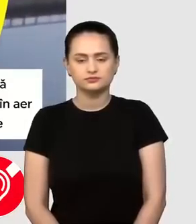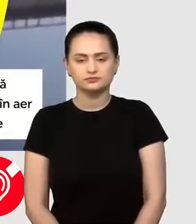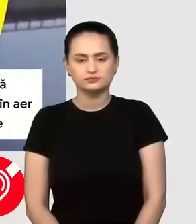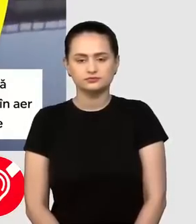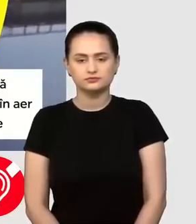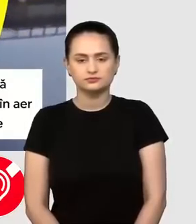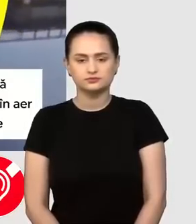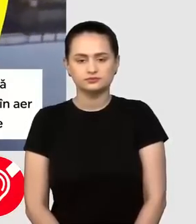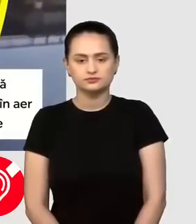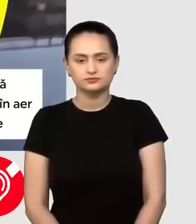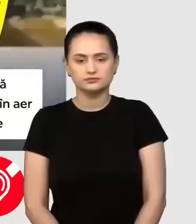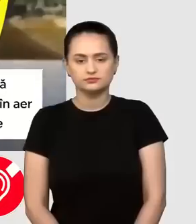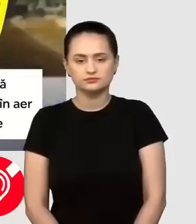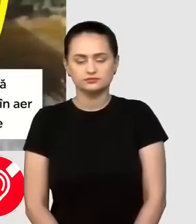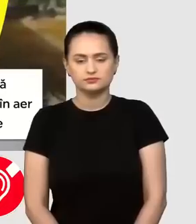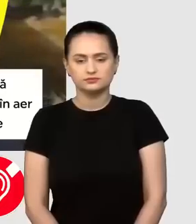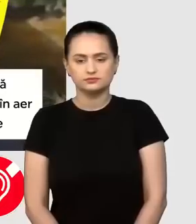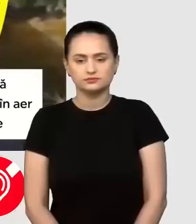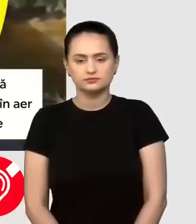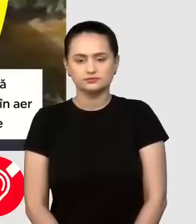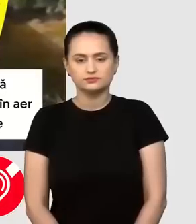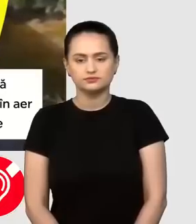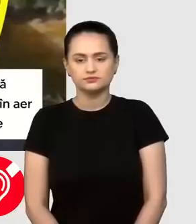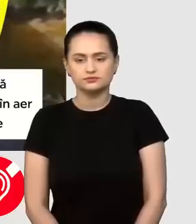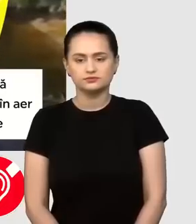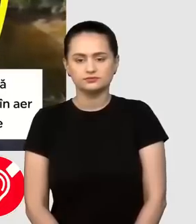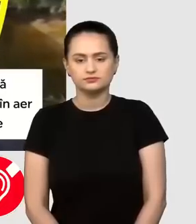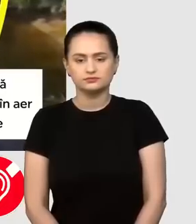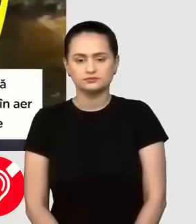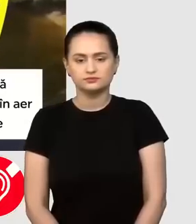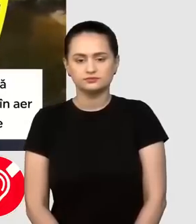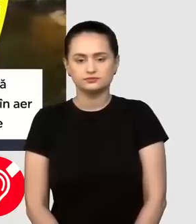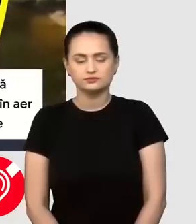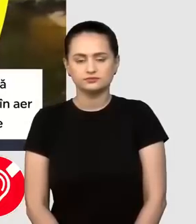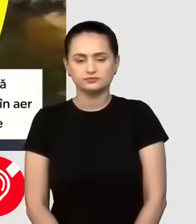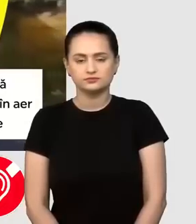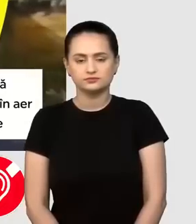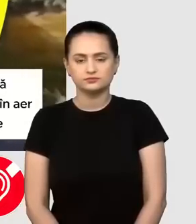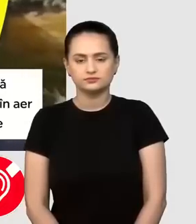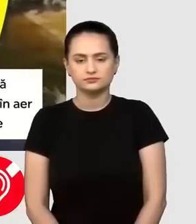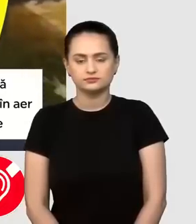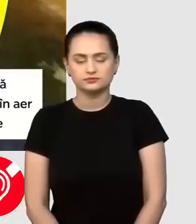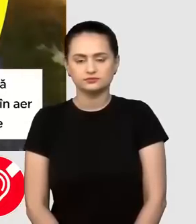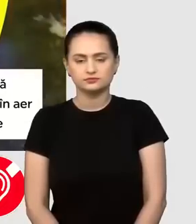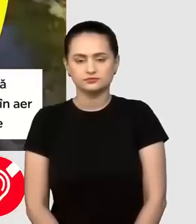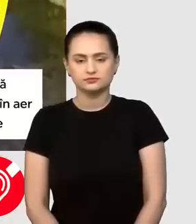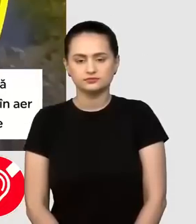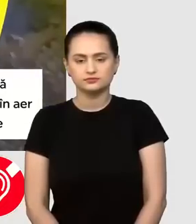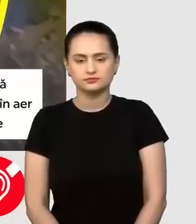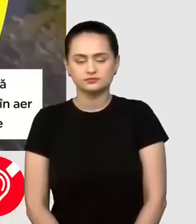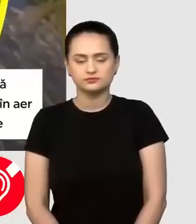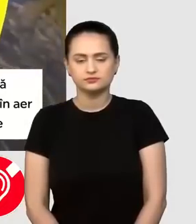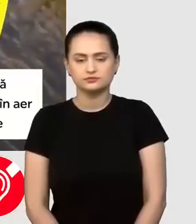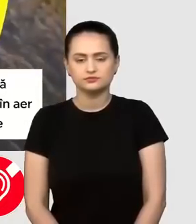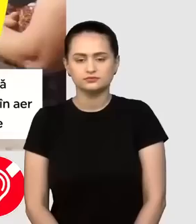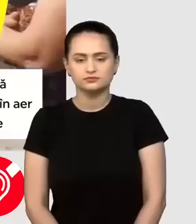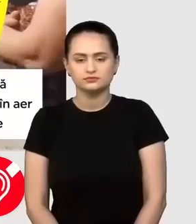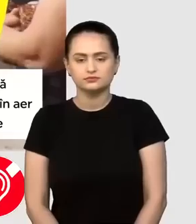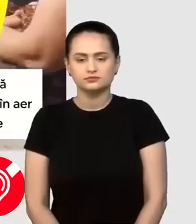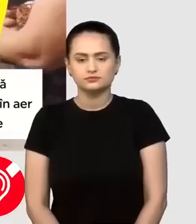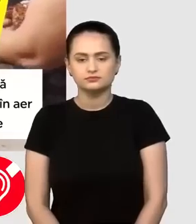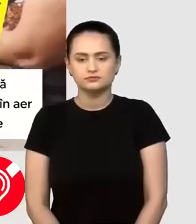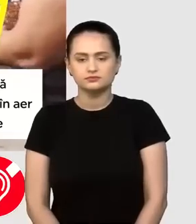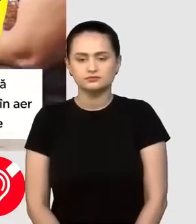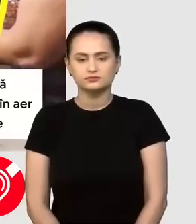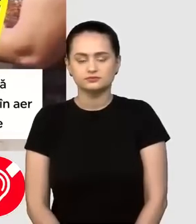arate rușilor o victorie în Ucraina. Deci nu va ceda absolut nimic și cred că avertizările lui Zelenski privind centrala în